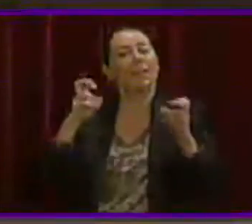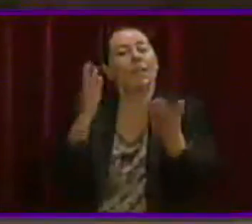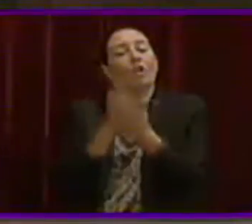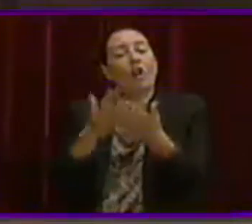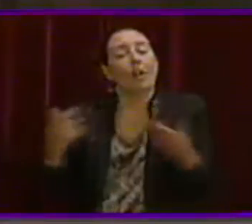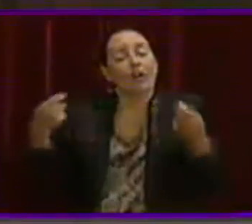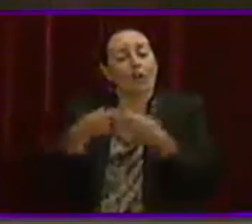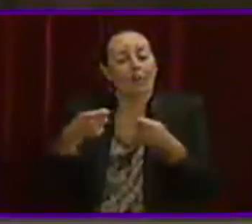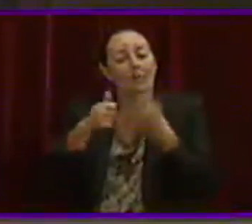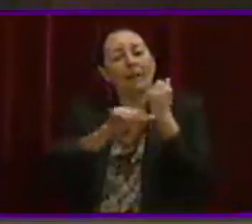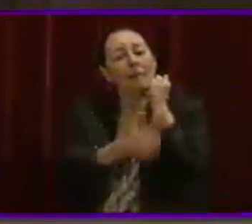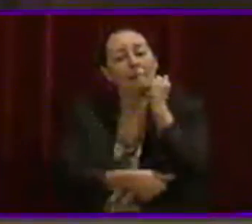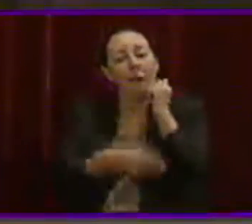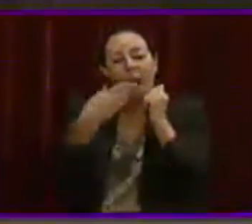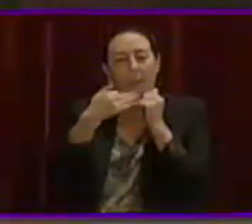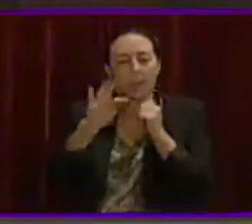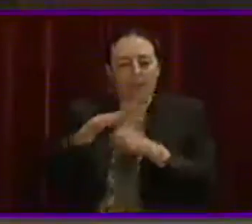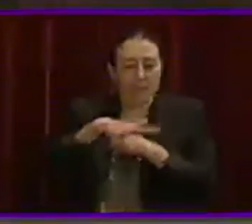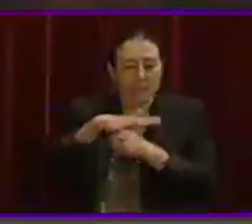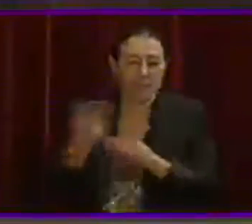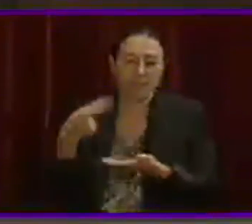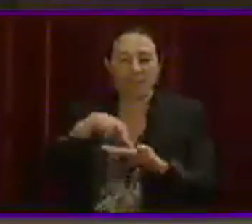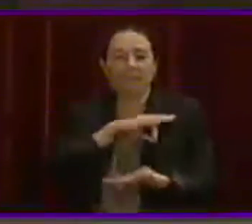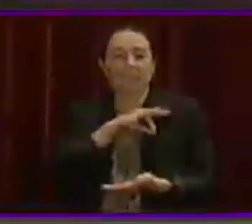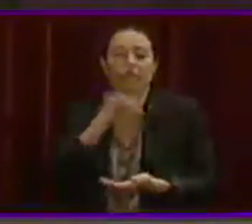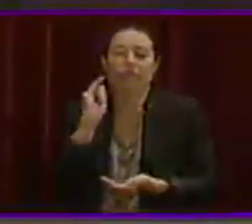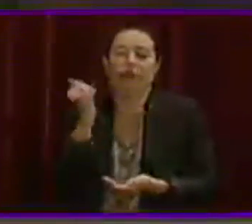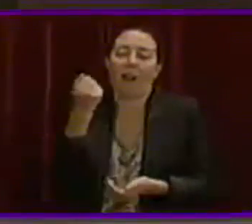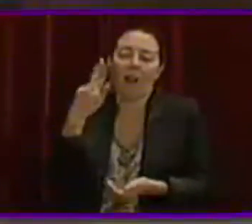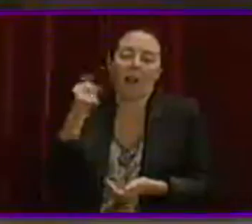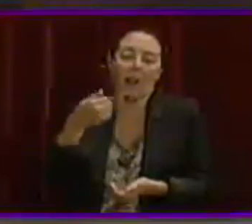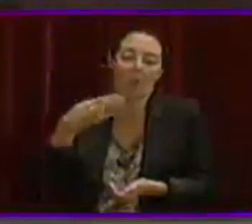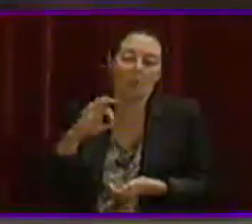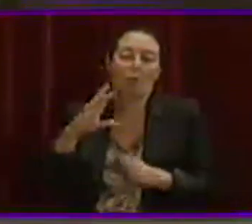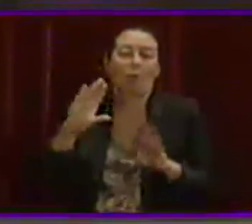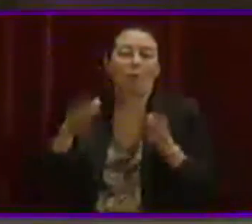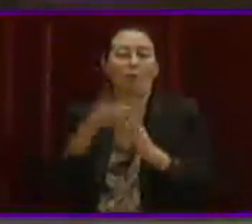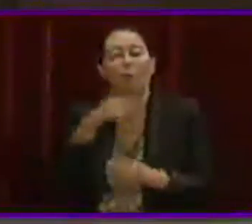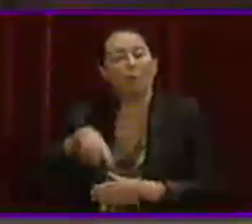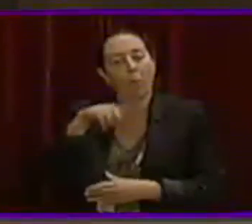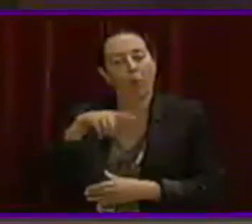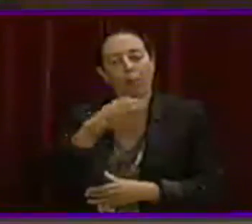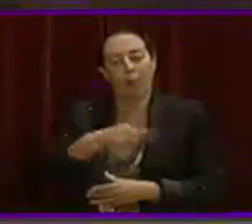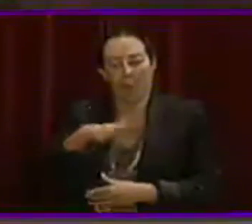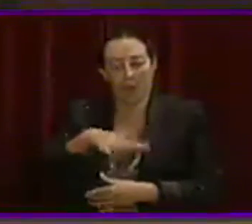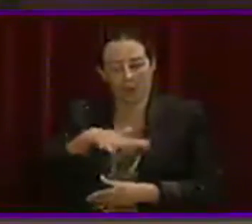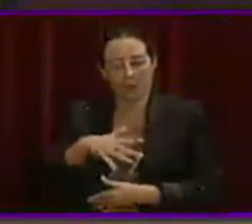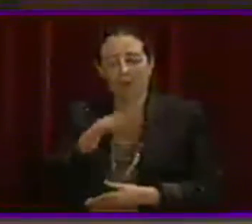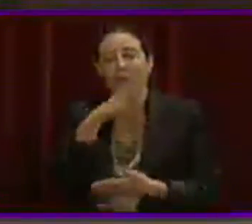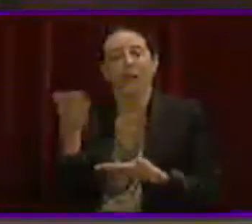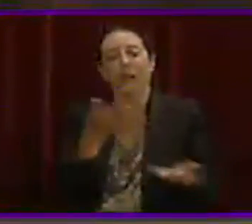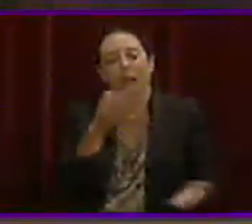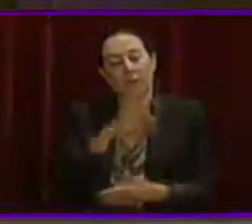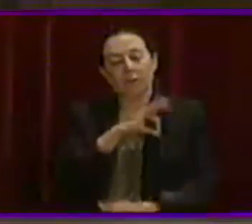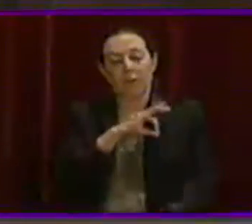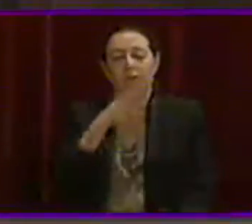...concertat del Parc Vít, presentada pel diputat, senyor Alberto Jarabo i Vicente, del grup parlamentari Podem i Gervalears. Té la paraula el